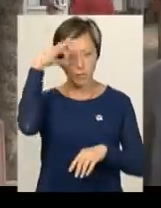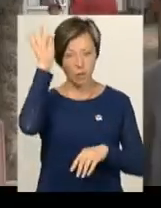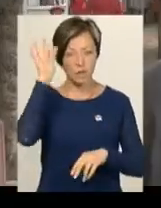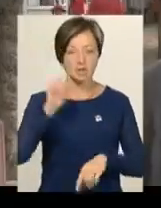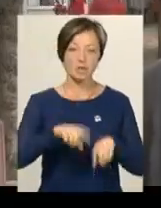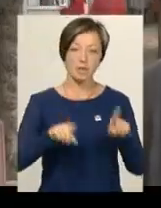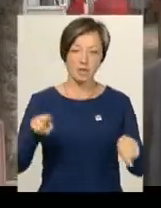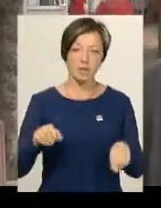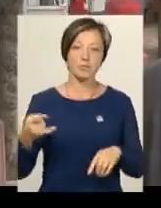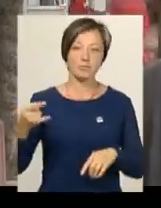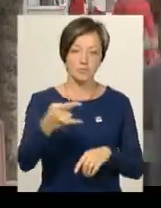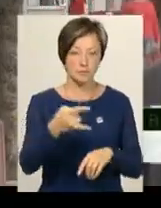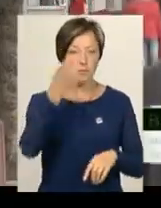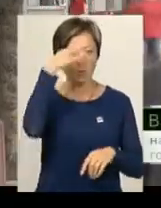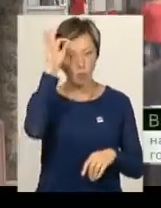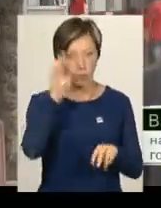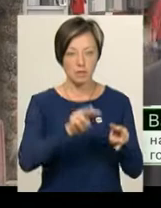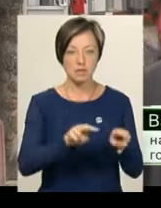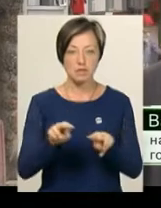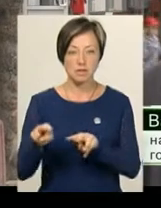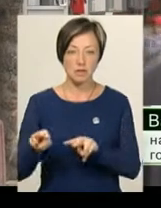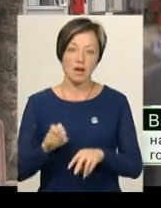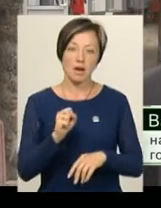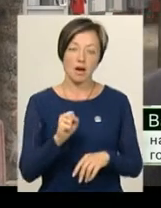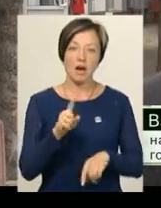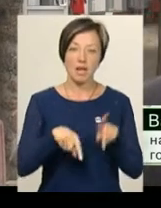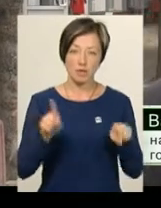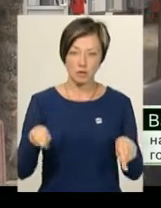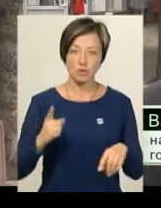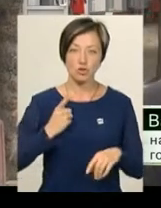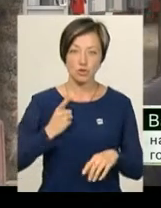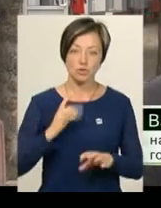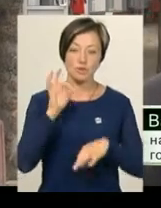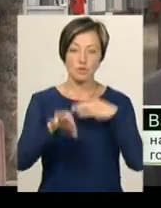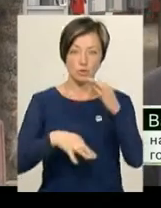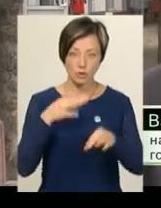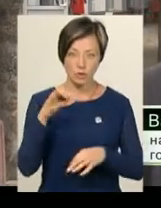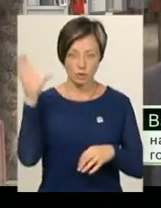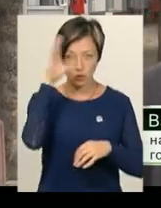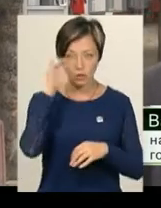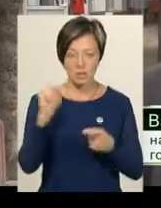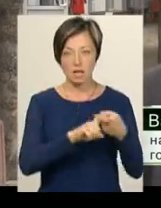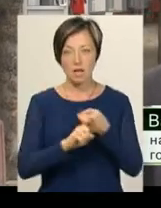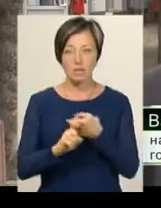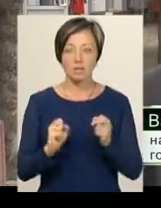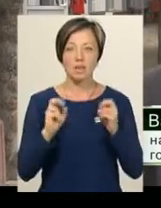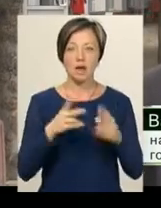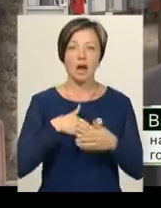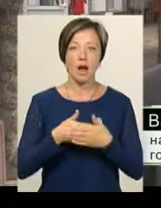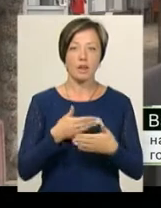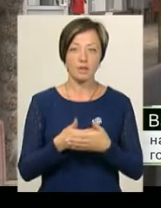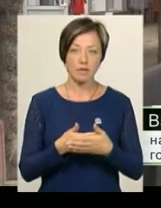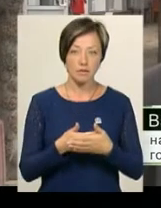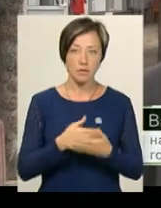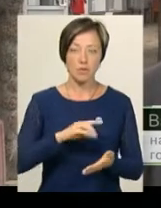від часу вони туди приїжджають, а інколи і чергують всю ніч, залежно від того, наскільки активно